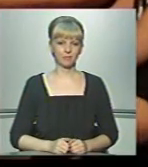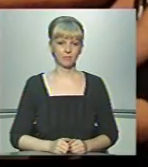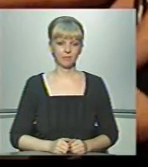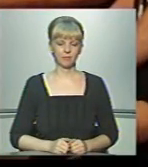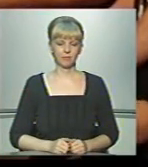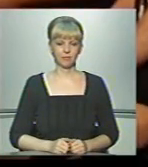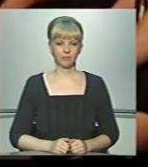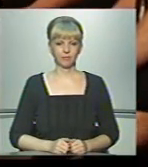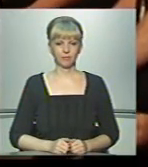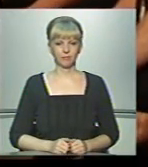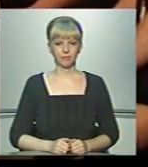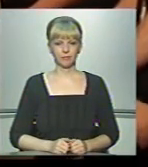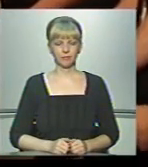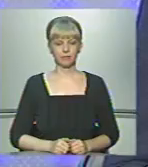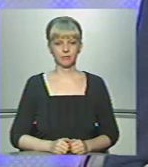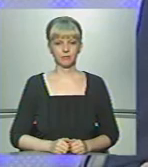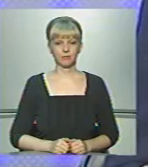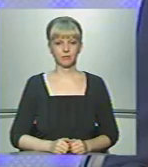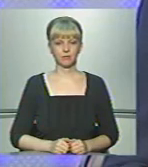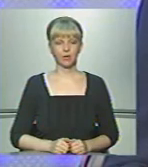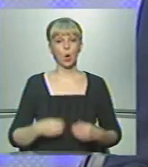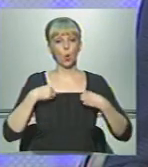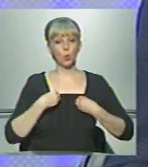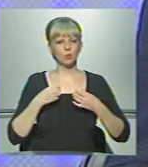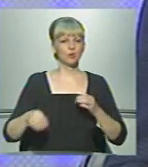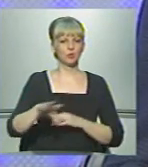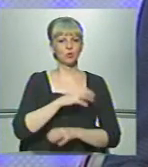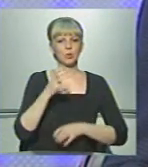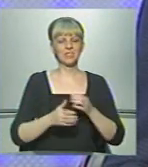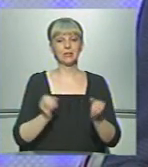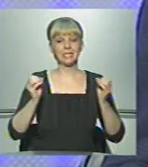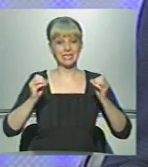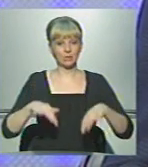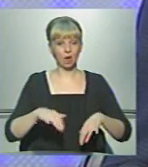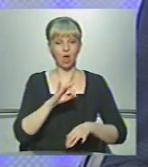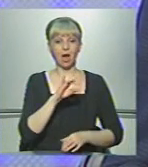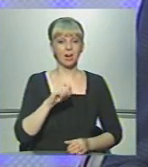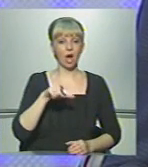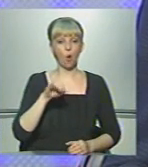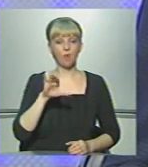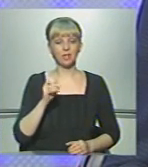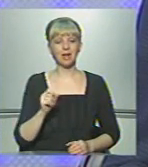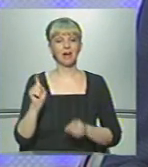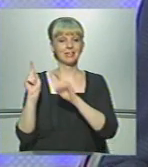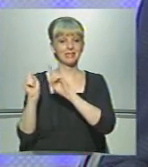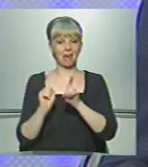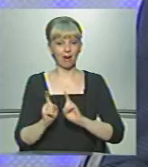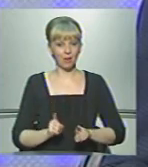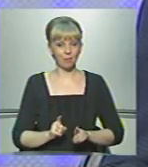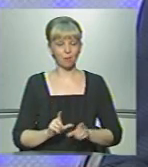Романюк, телеканал «Буковина». Гуцули з усього світу зібралися у Рахові, що на Закарпатті.